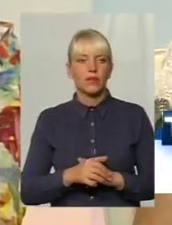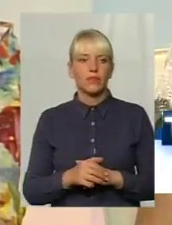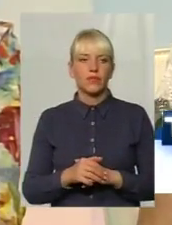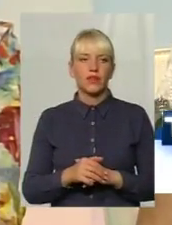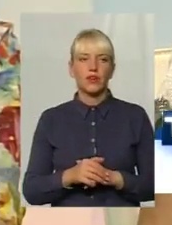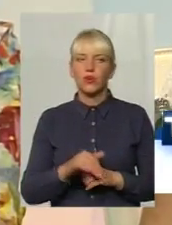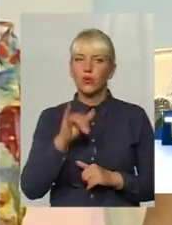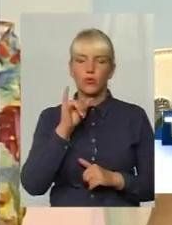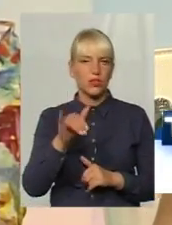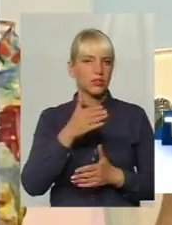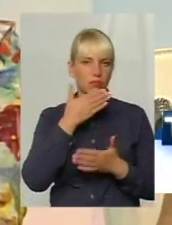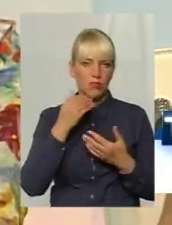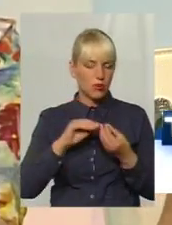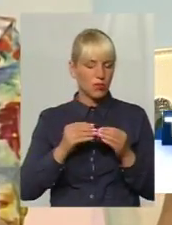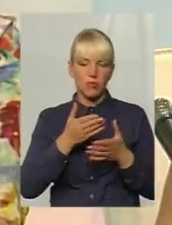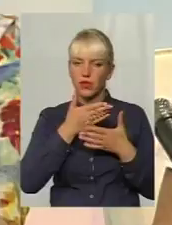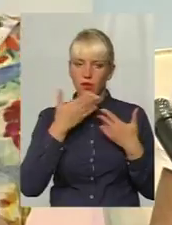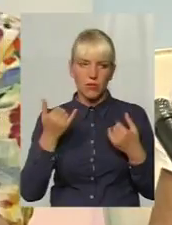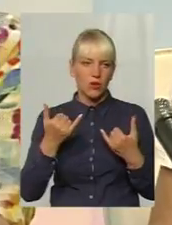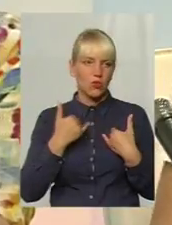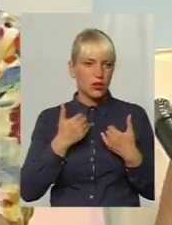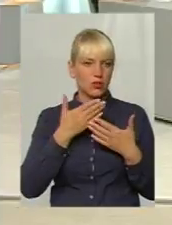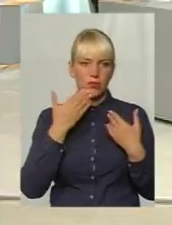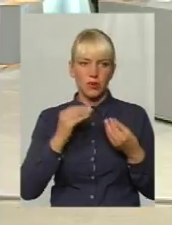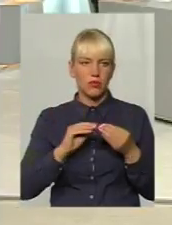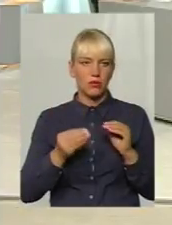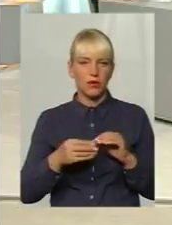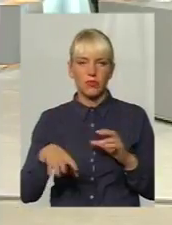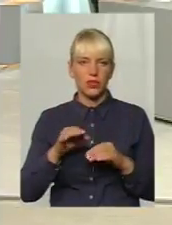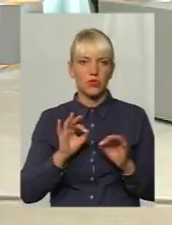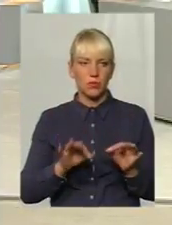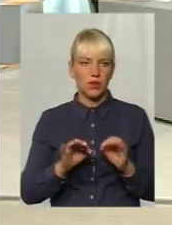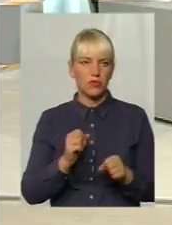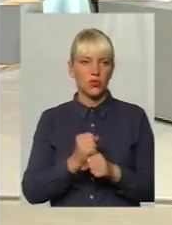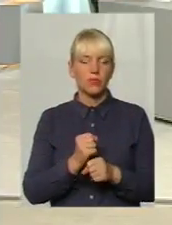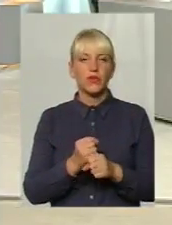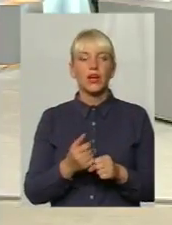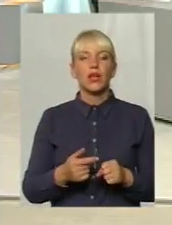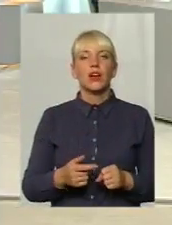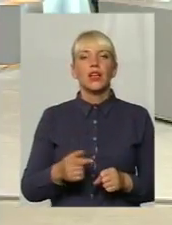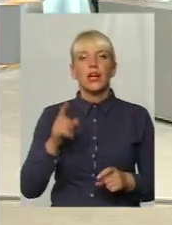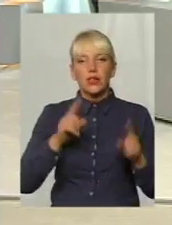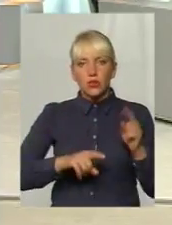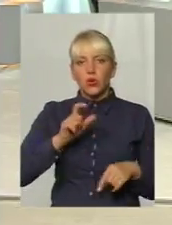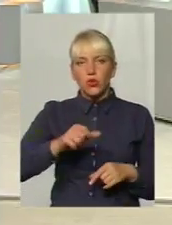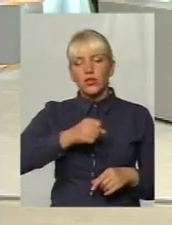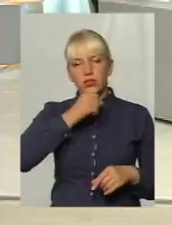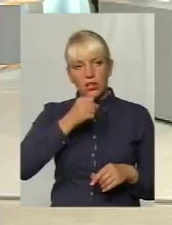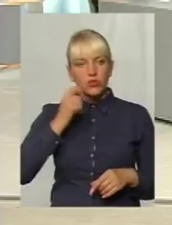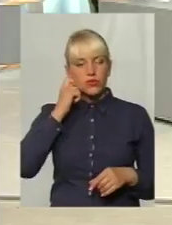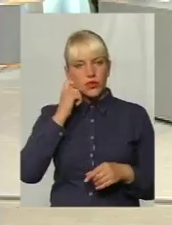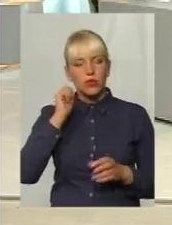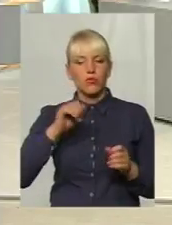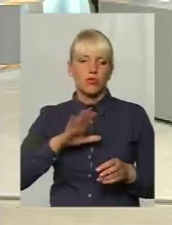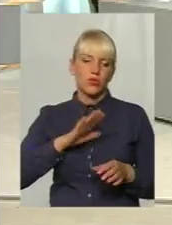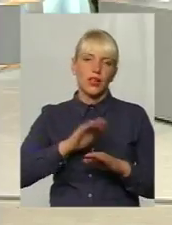проблем немає, у нас немає, у нас у нас всі задоволені. Звичайно, інколи люди старшого віку, можу, трошки обурюють, що